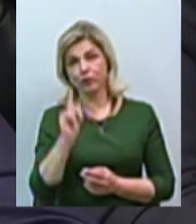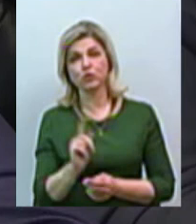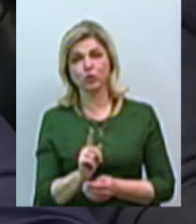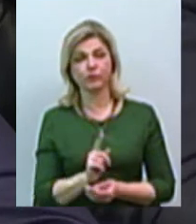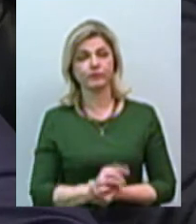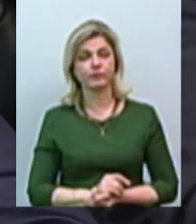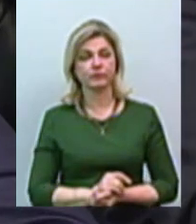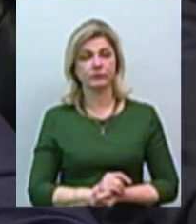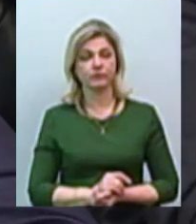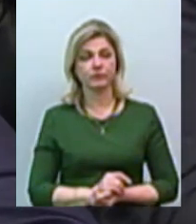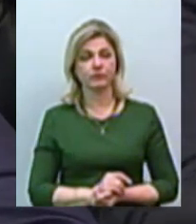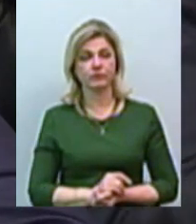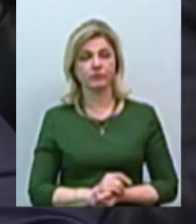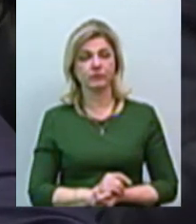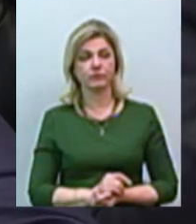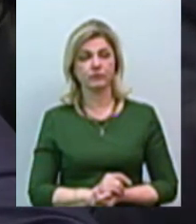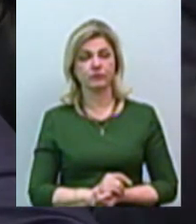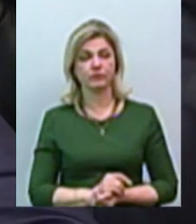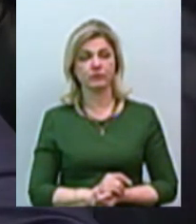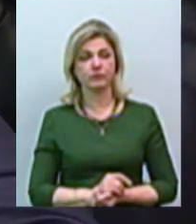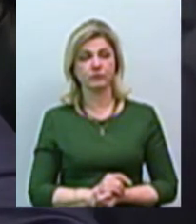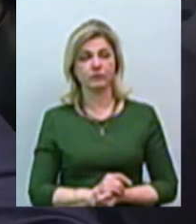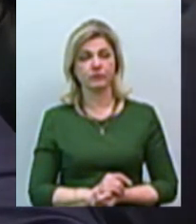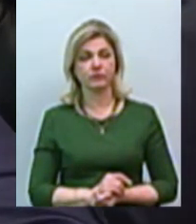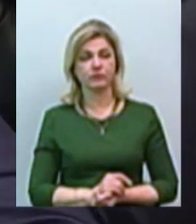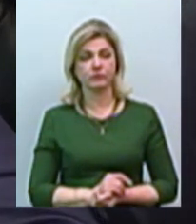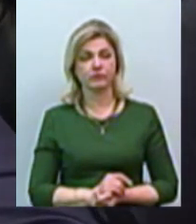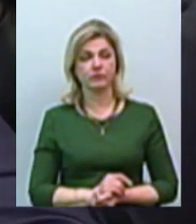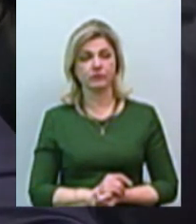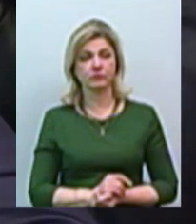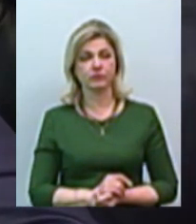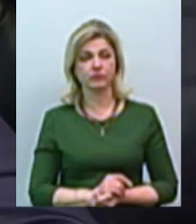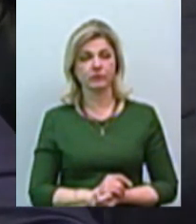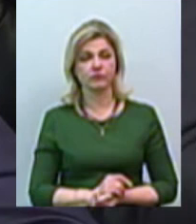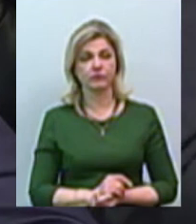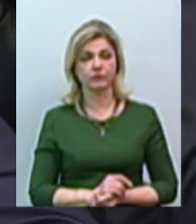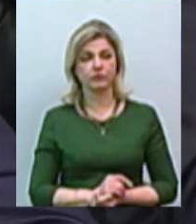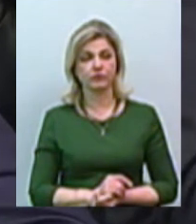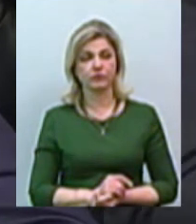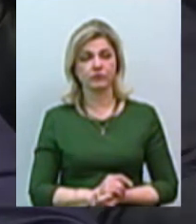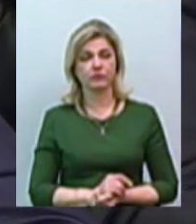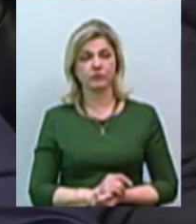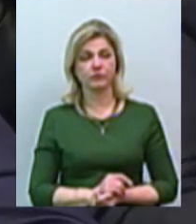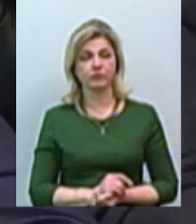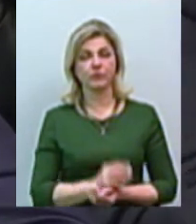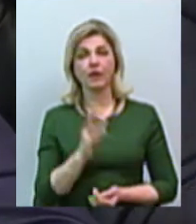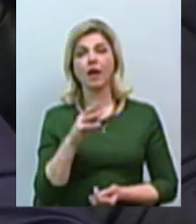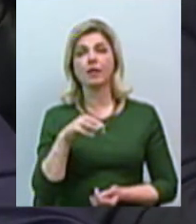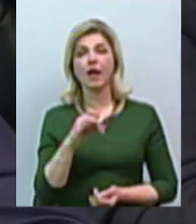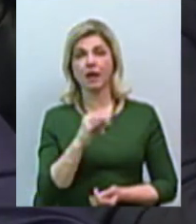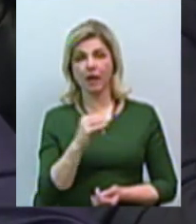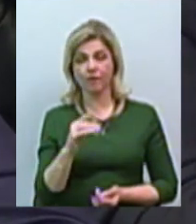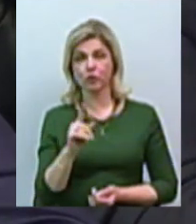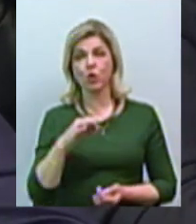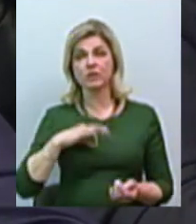парад «Миколаївська ТЕЦ» є ліцензіатом Національної комісії, тарифи, які ми